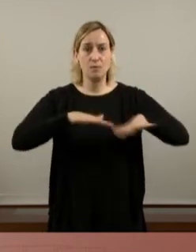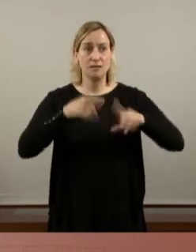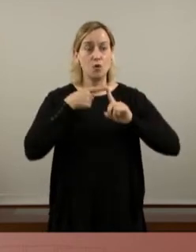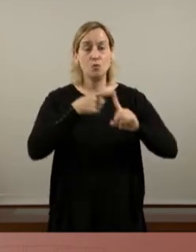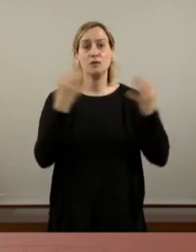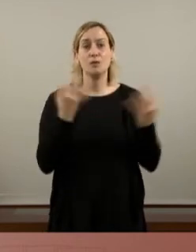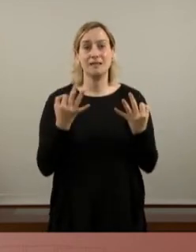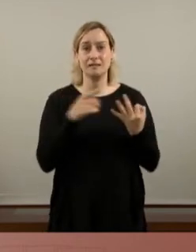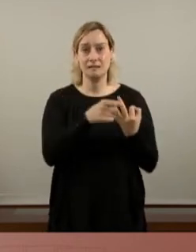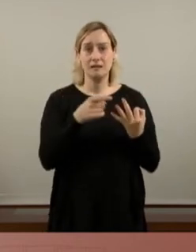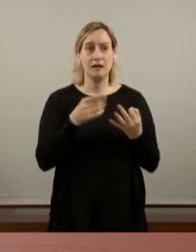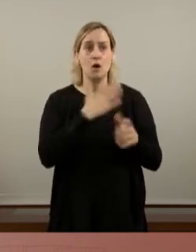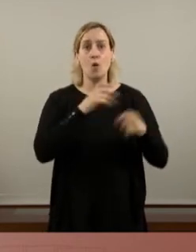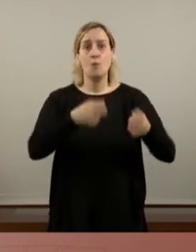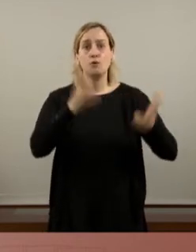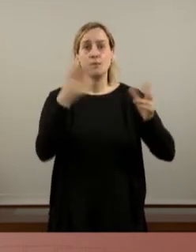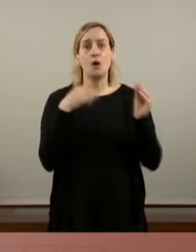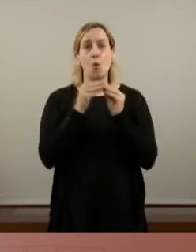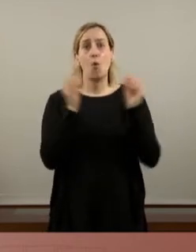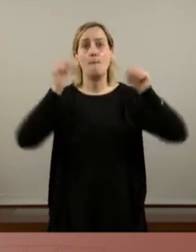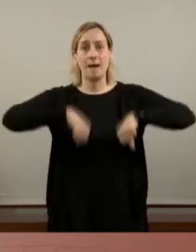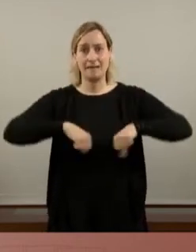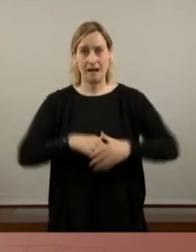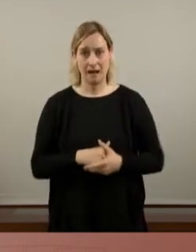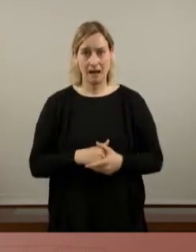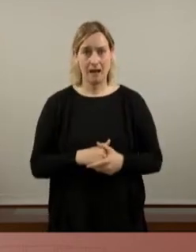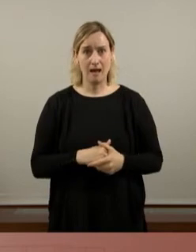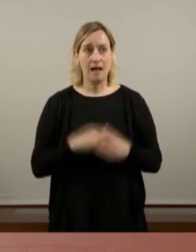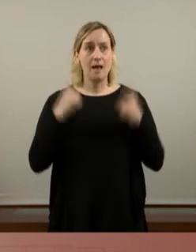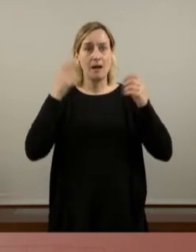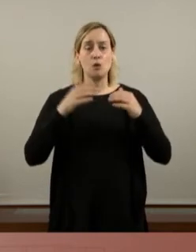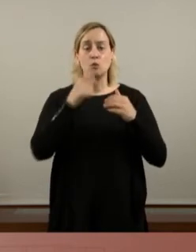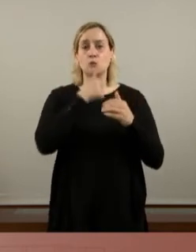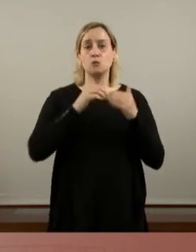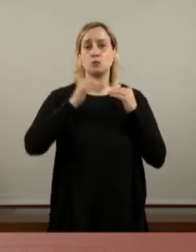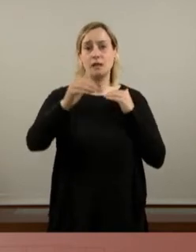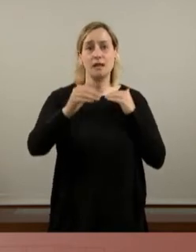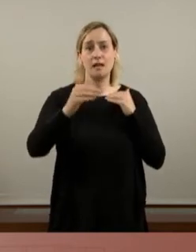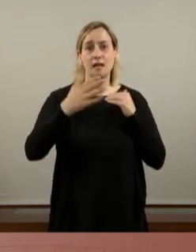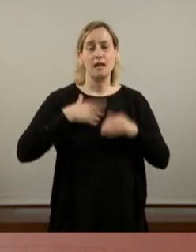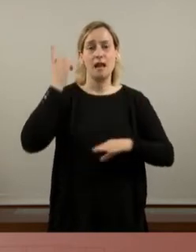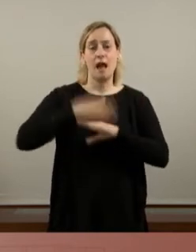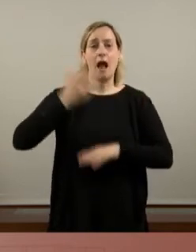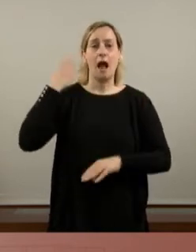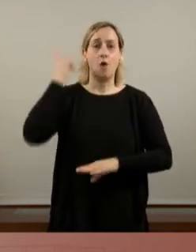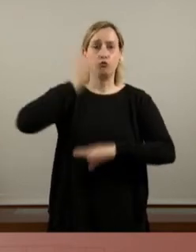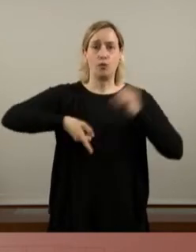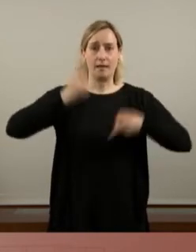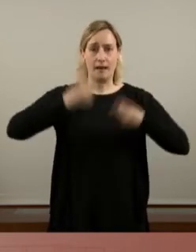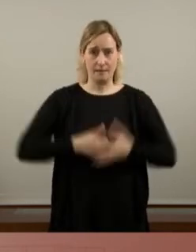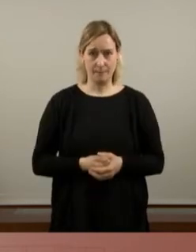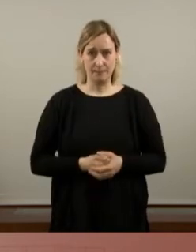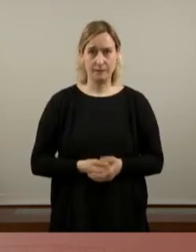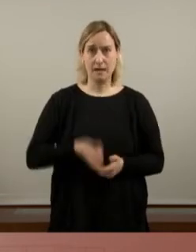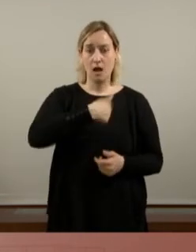'únic que fa és possibilitar un pacte per dalt per sostenir un règim caduc i autoritari. I és el nostre deure